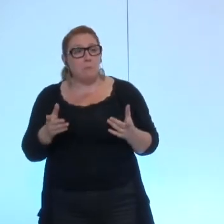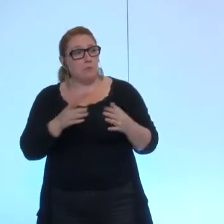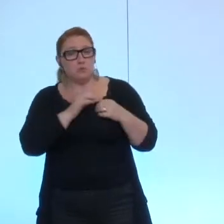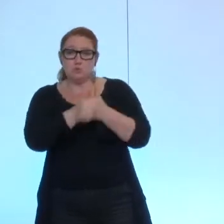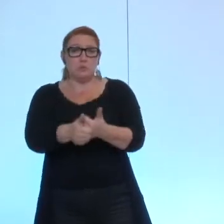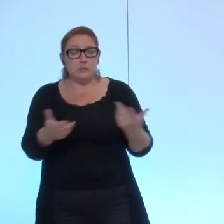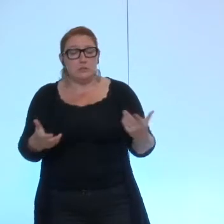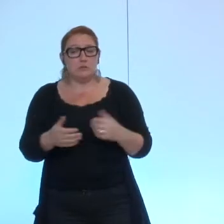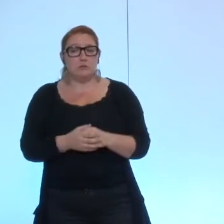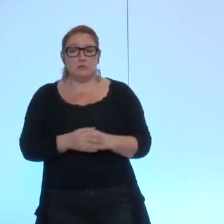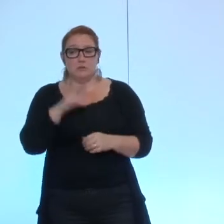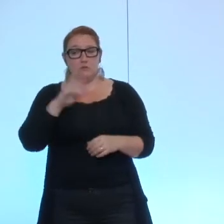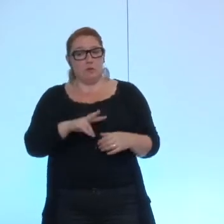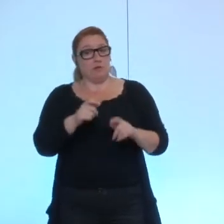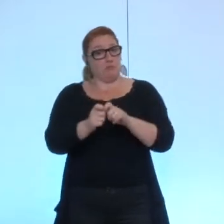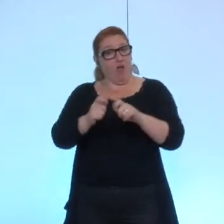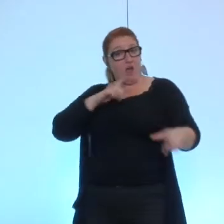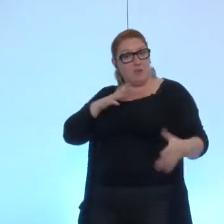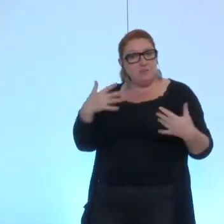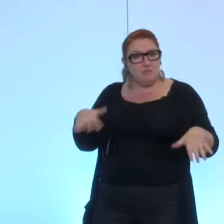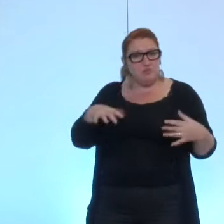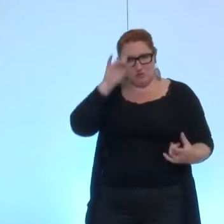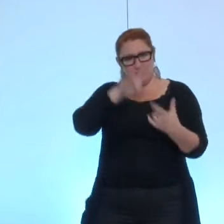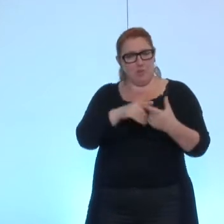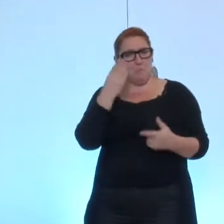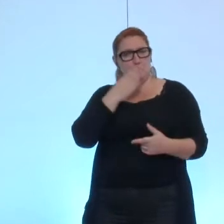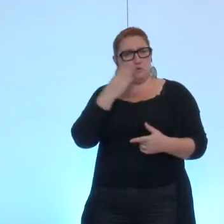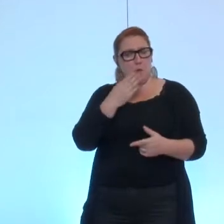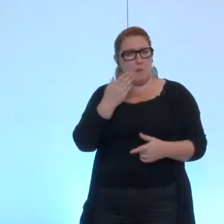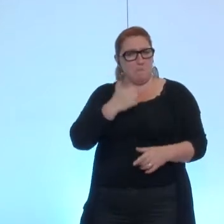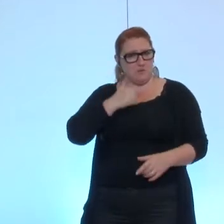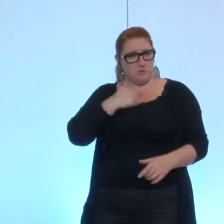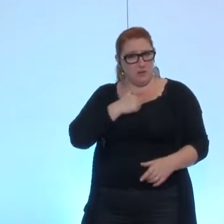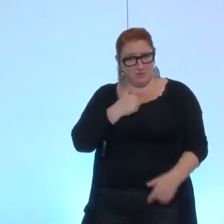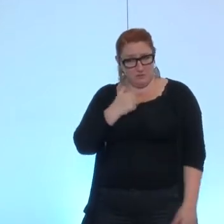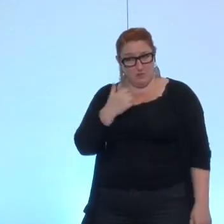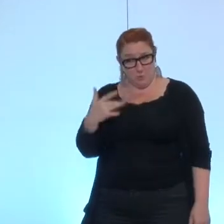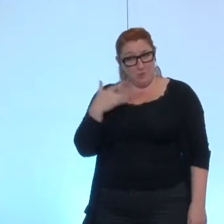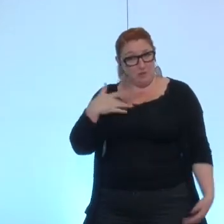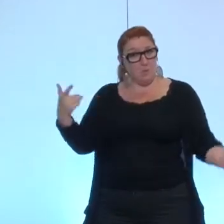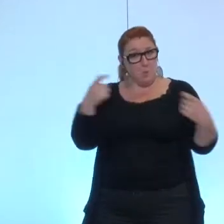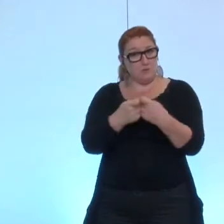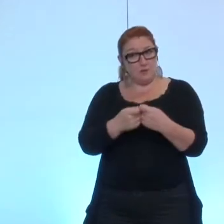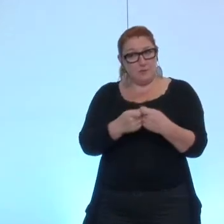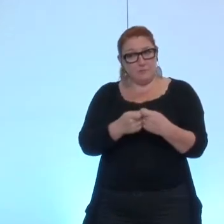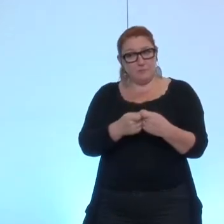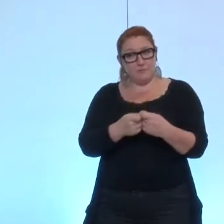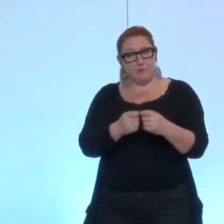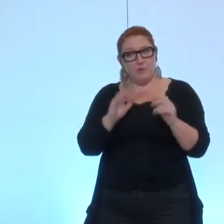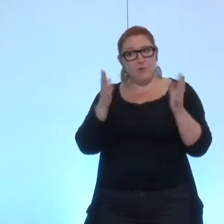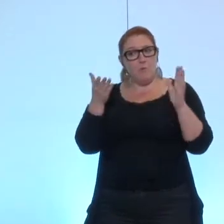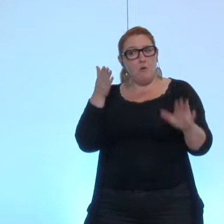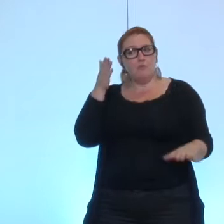pour vos besoins personnels. Elles servent à cela. Comment vous irez demain expliquer